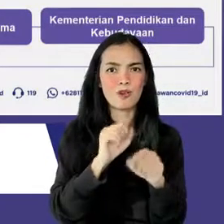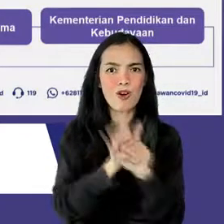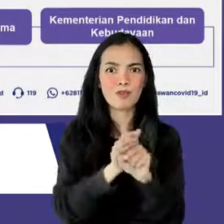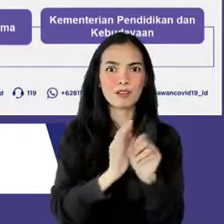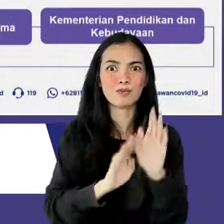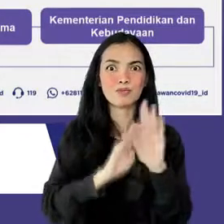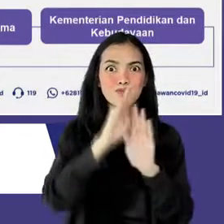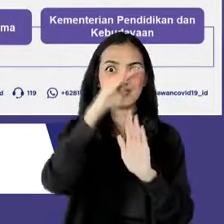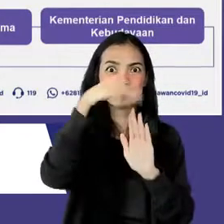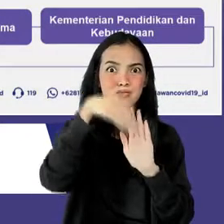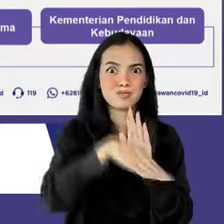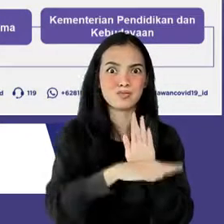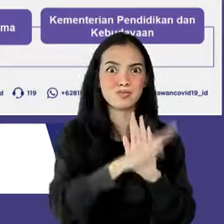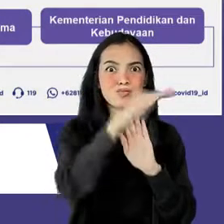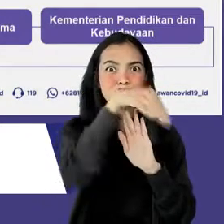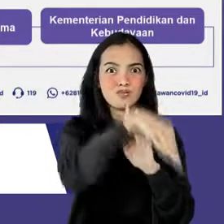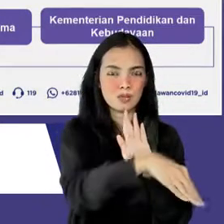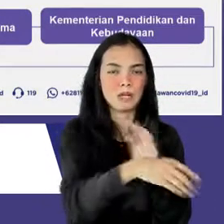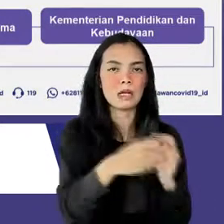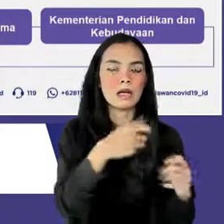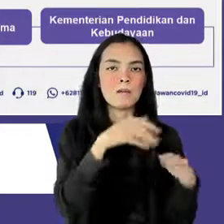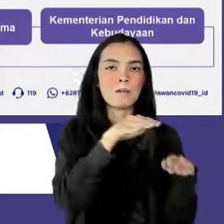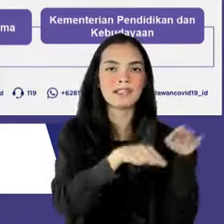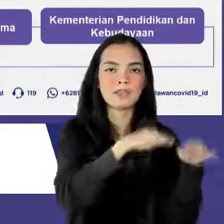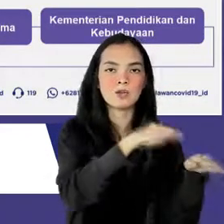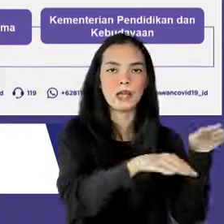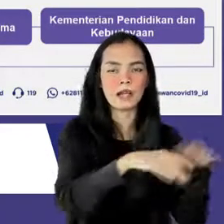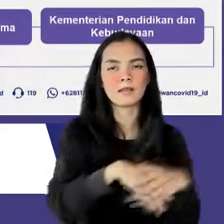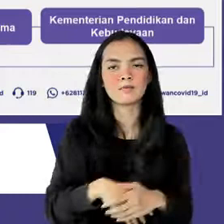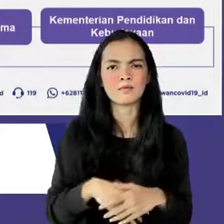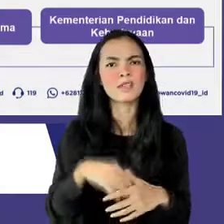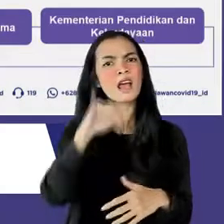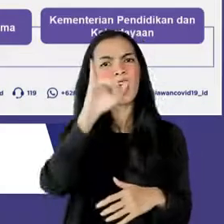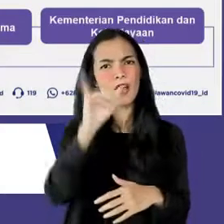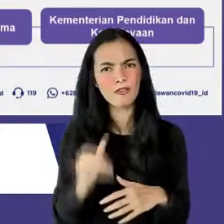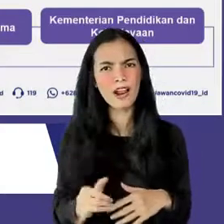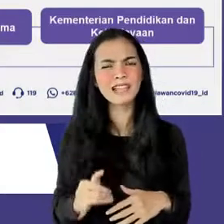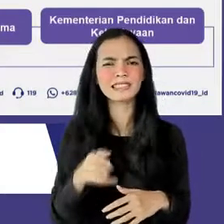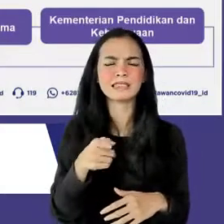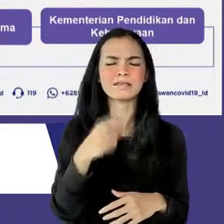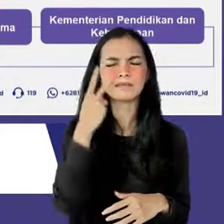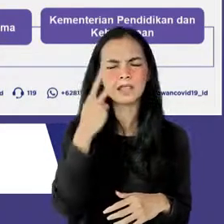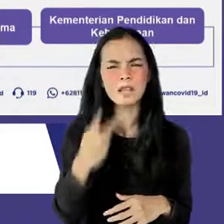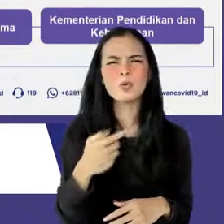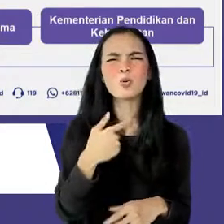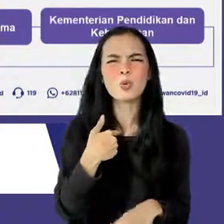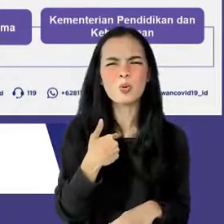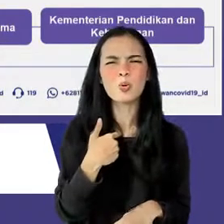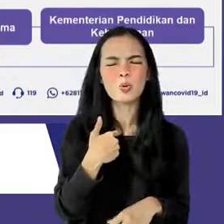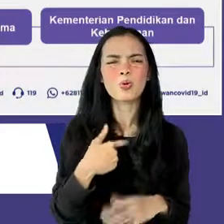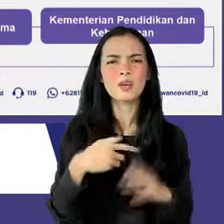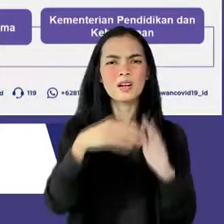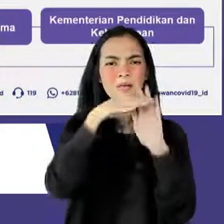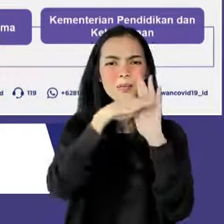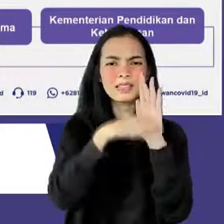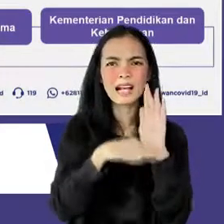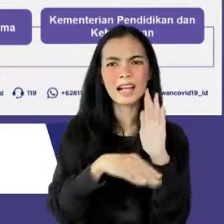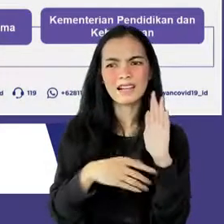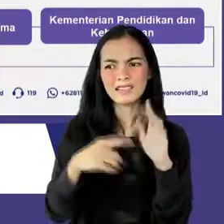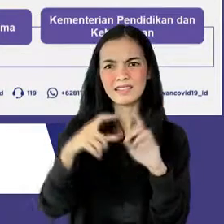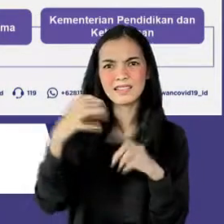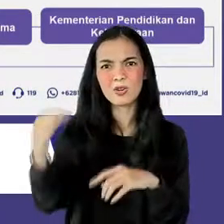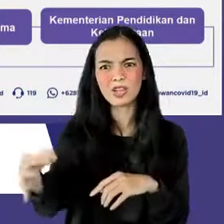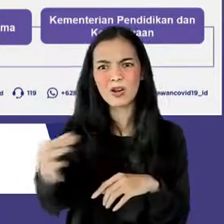Evaluasi setelah beberapa kebijakan tersebut berlaku ialah masih belum sempurnanya kebijakan ini diterapkan di seluruh